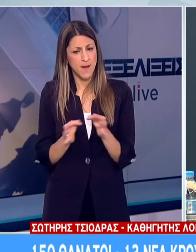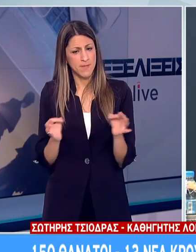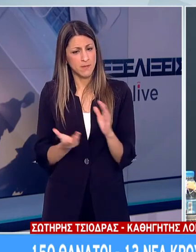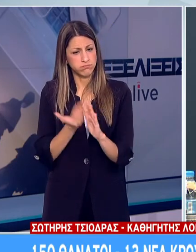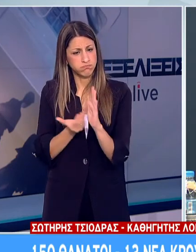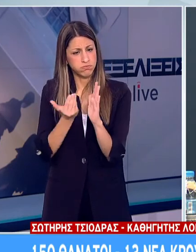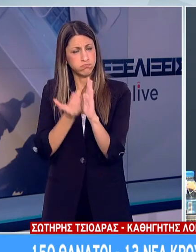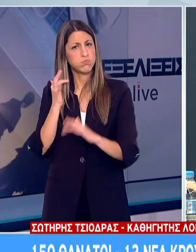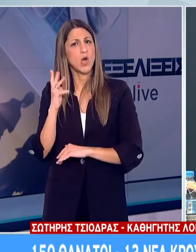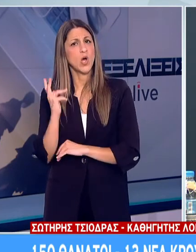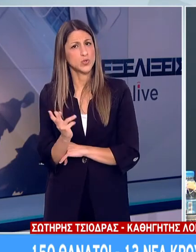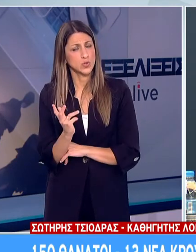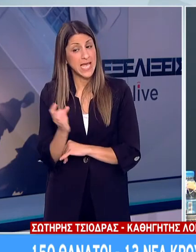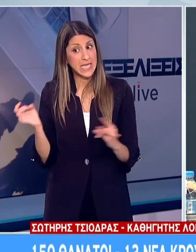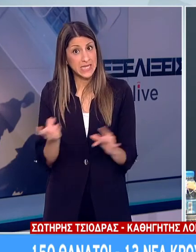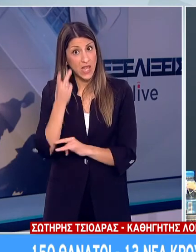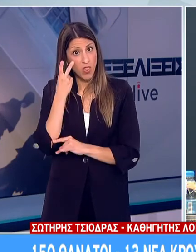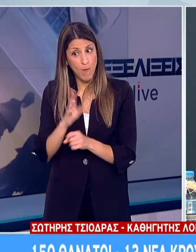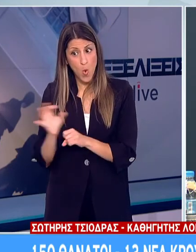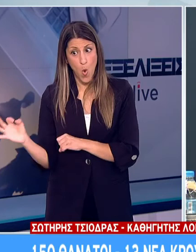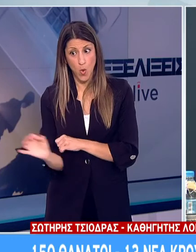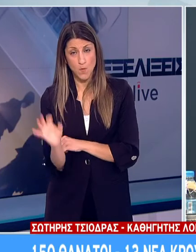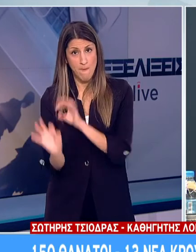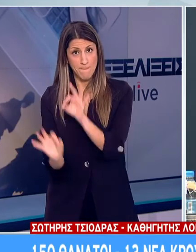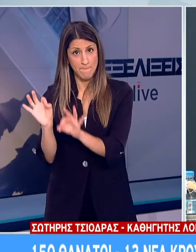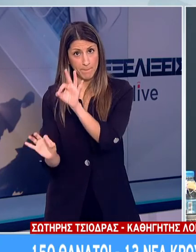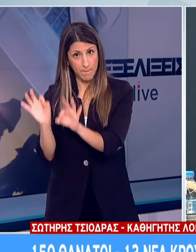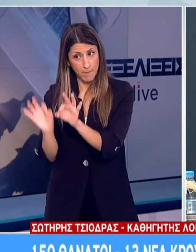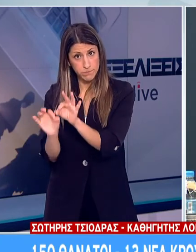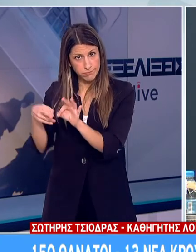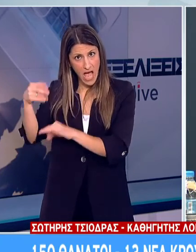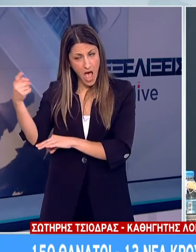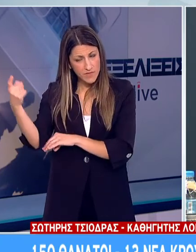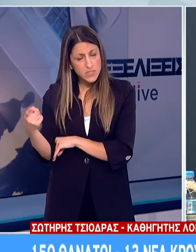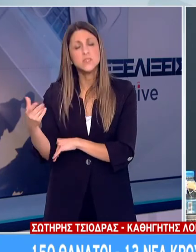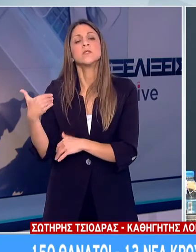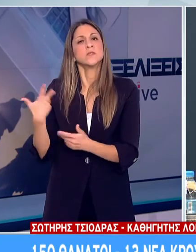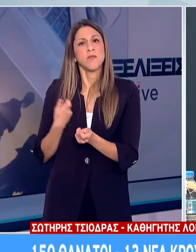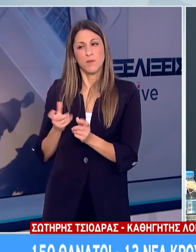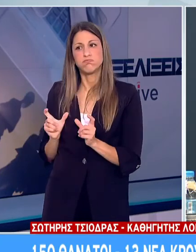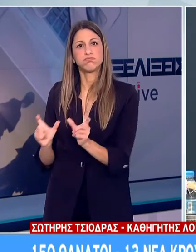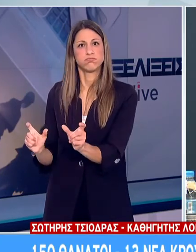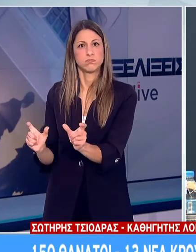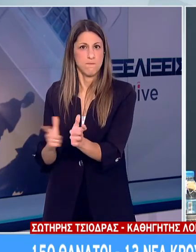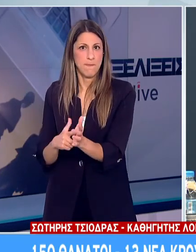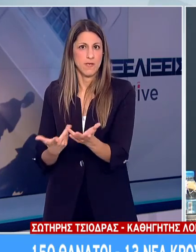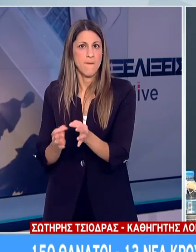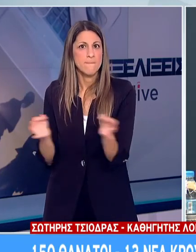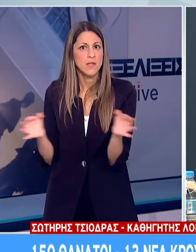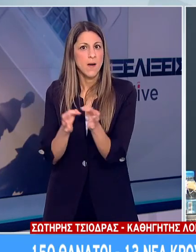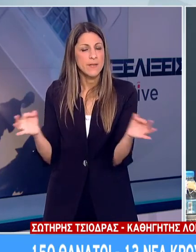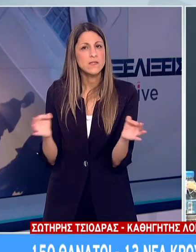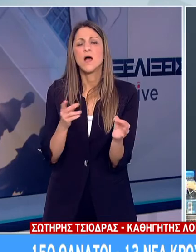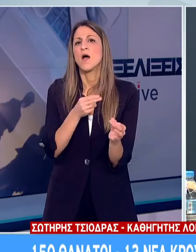μέτρων αν δούμε ότι υπάρχει αύξηση σε επιδημιολογικά δεδομένα που αφορούν την πανδημία και δεν είναι μόνο το ρομιδέν είπαμε είναι και η κατάληψη σε